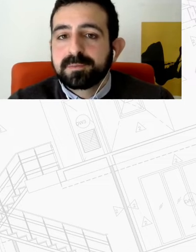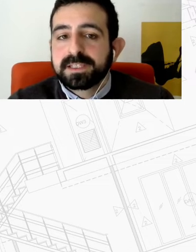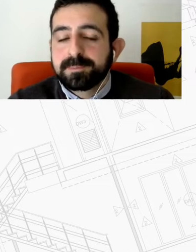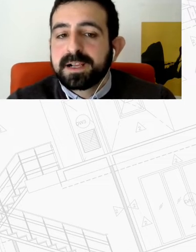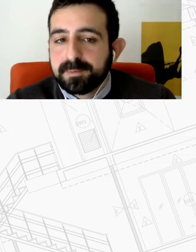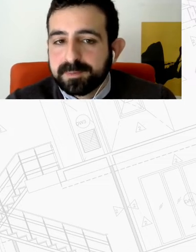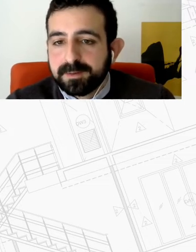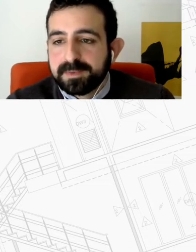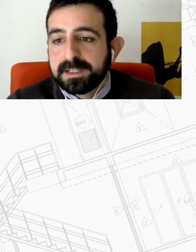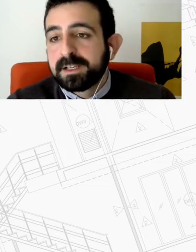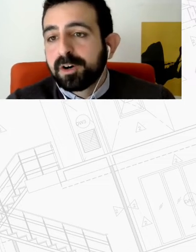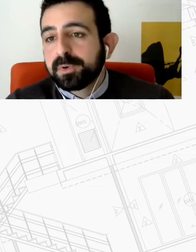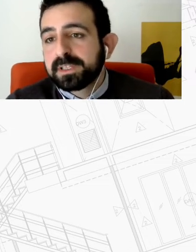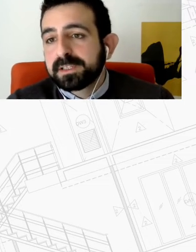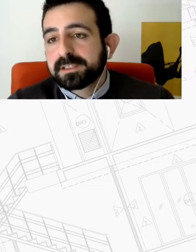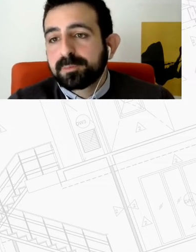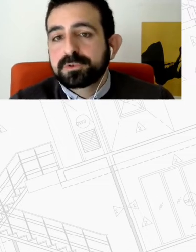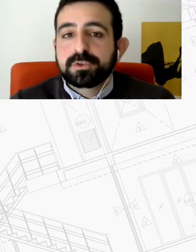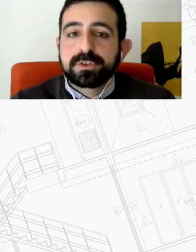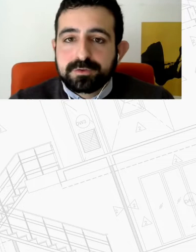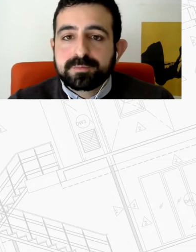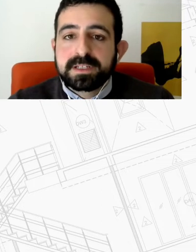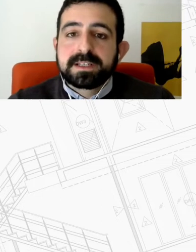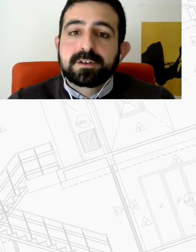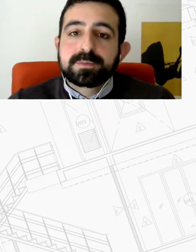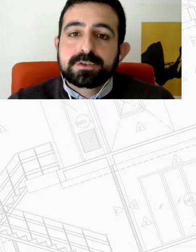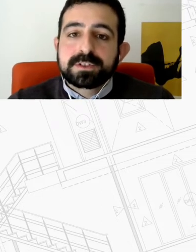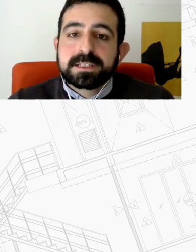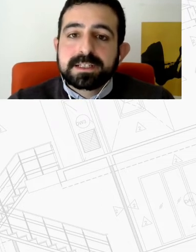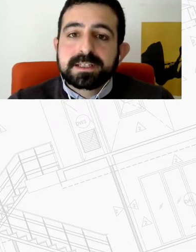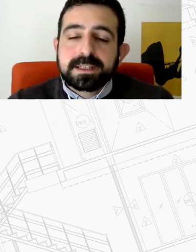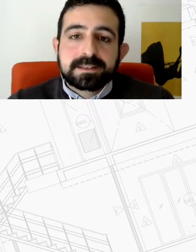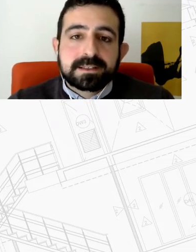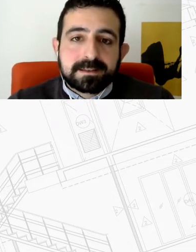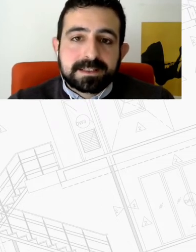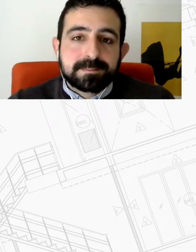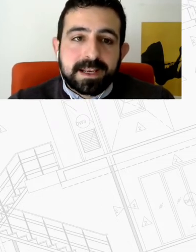βασικό να δούμε για τι πράγμα μιλάμε οπότε το πώς το ορίζουμε νομίζω είναι